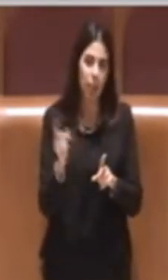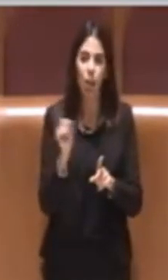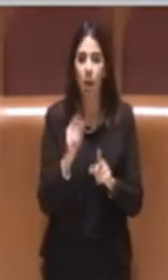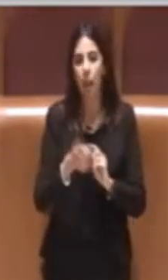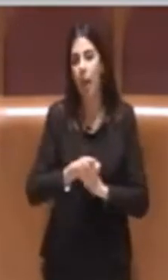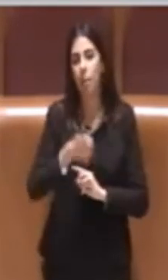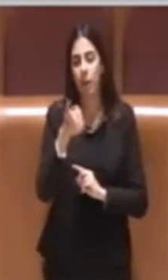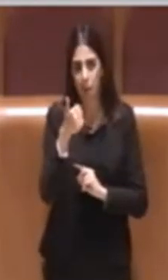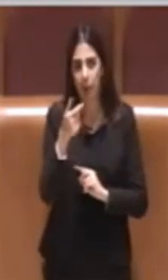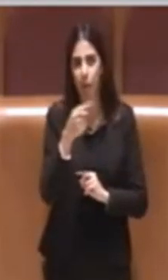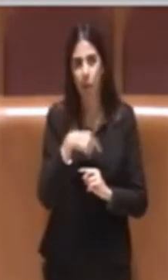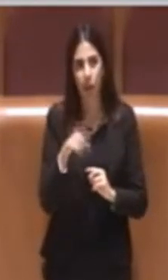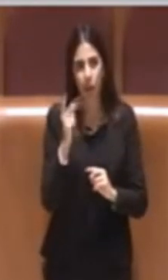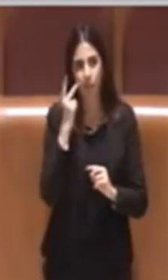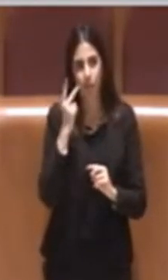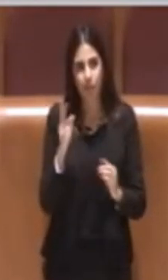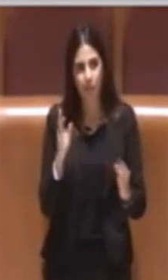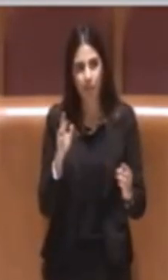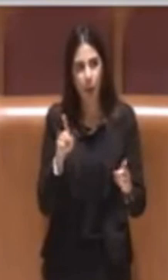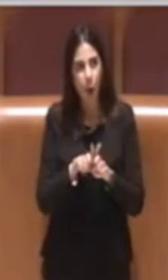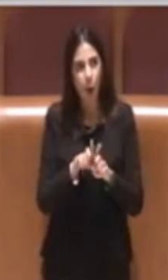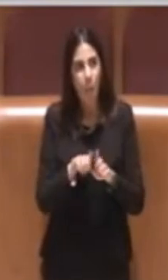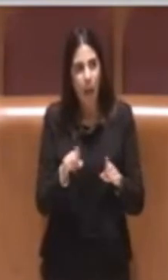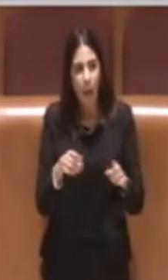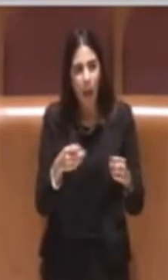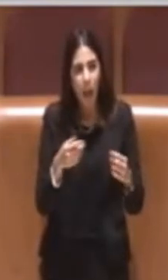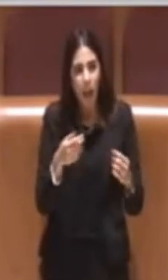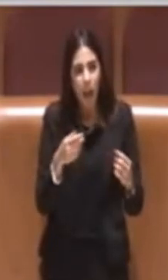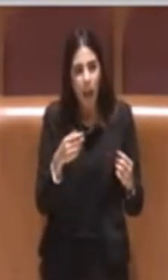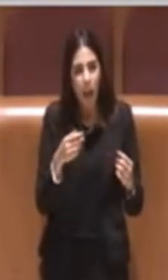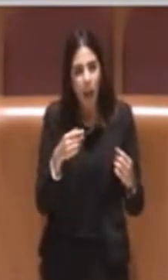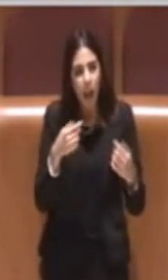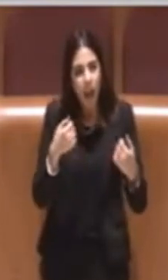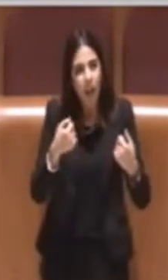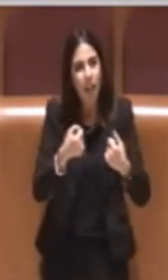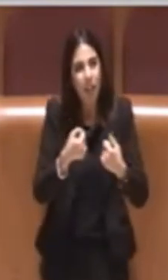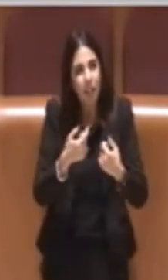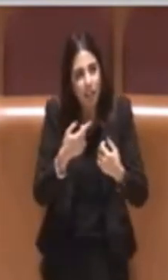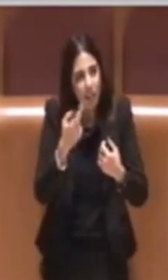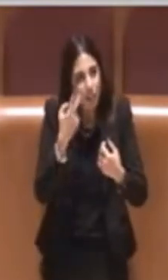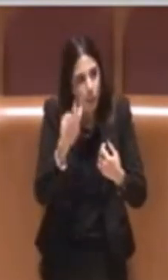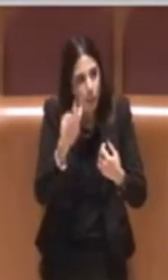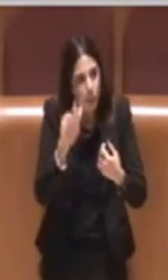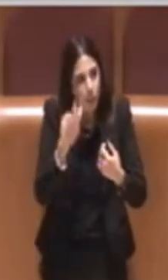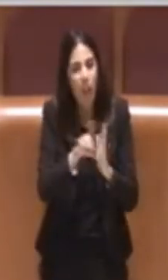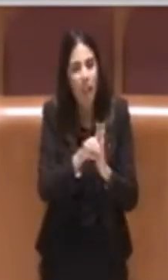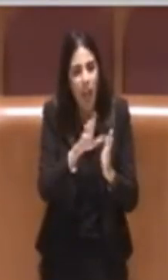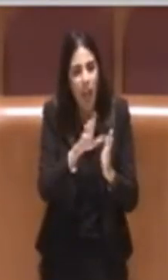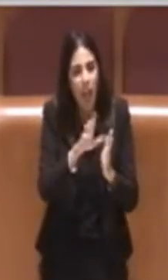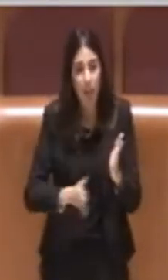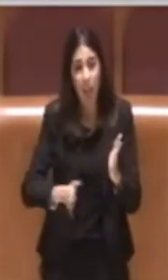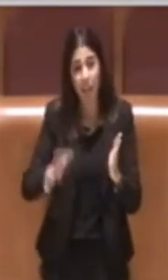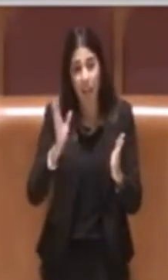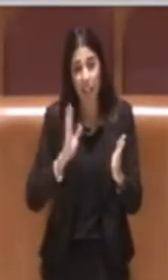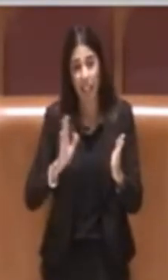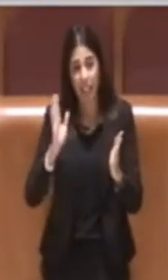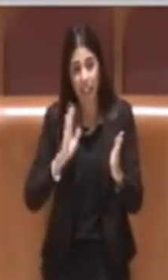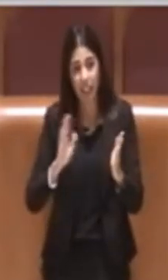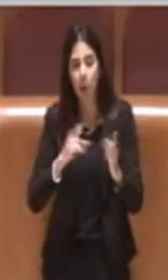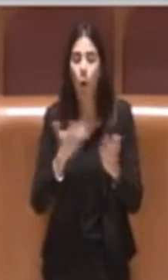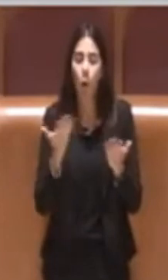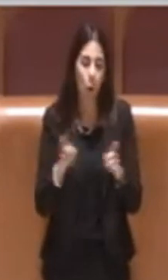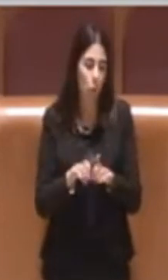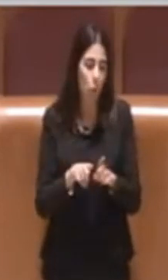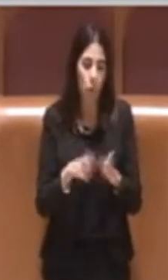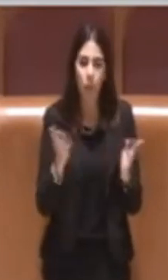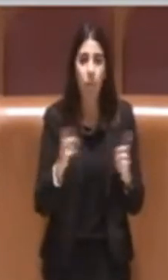volta che ci troviamo di fronte a dei libere di questo tipo che risalgono alla storia dei tempi, comunque fino a che, mentre